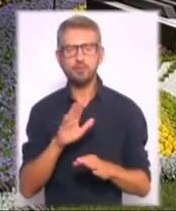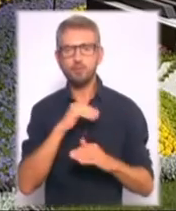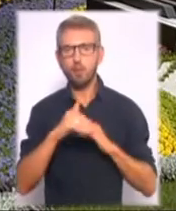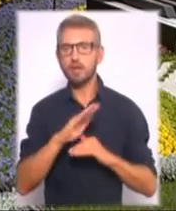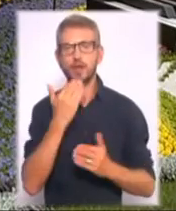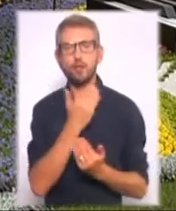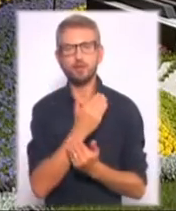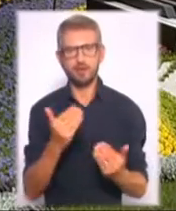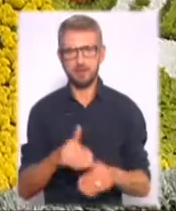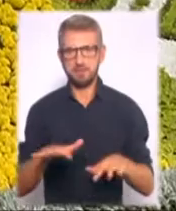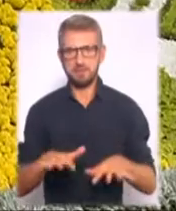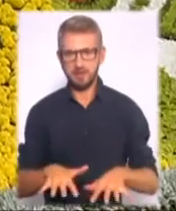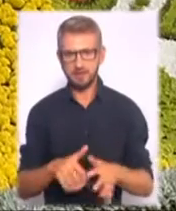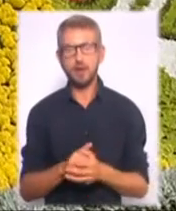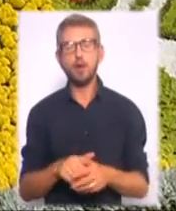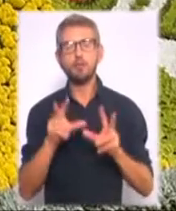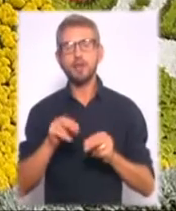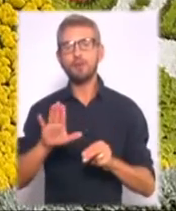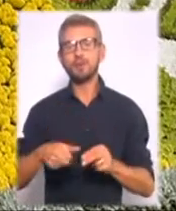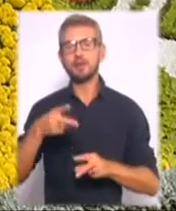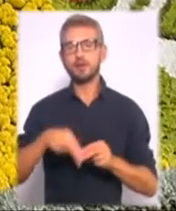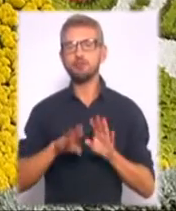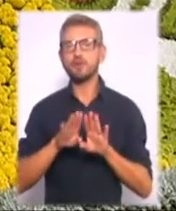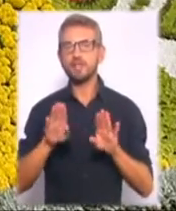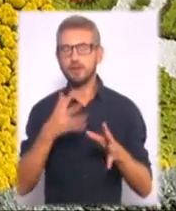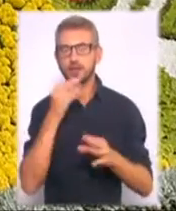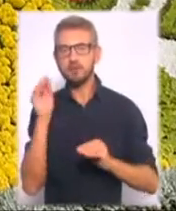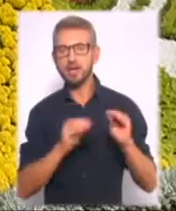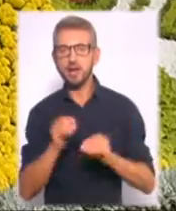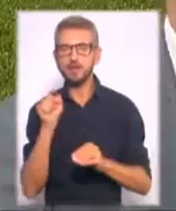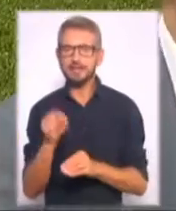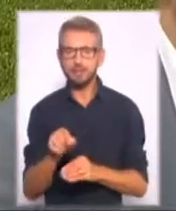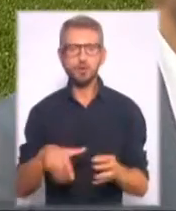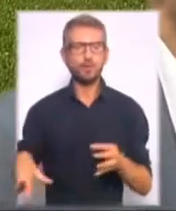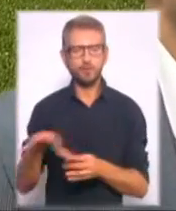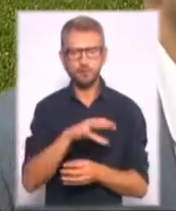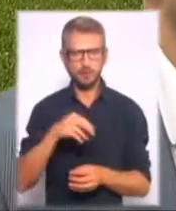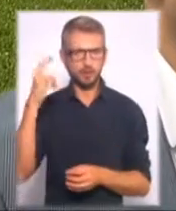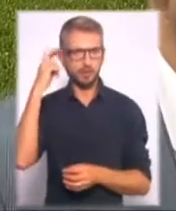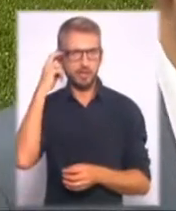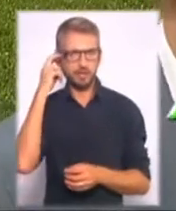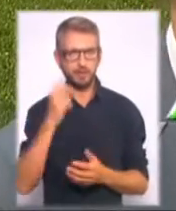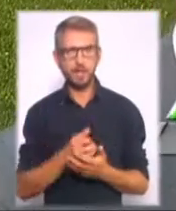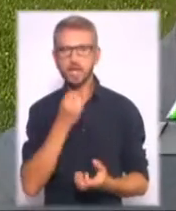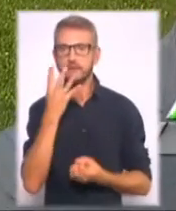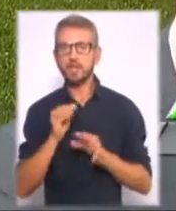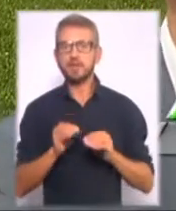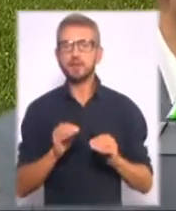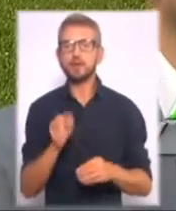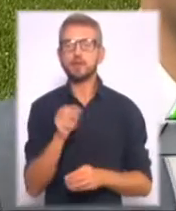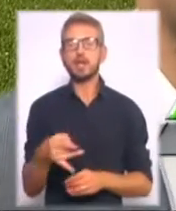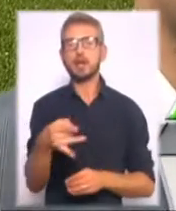цієї краси. Комунальникам обіцяють після закінчення виставки прикрасити ним усю столицю. Квіти висаджуються в тих районах, на